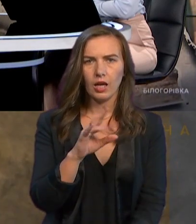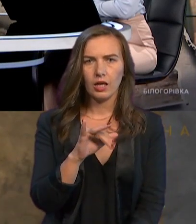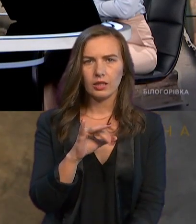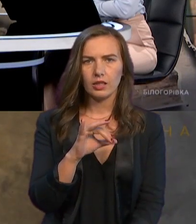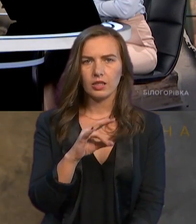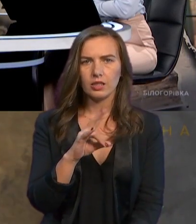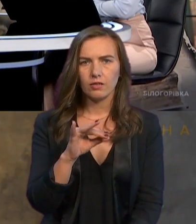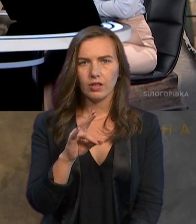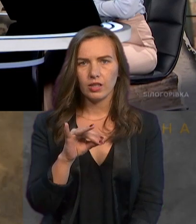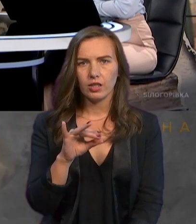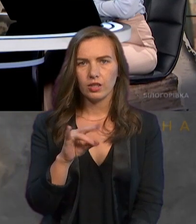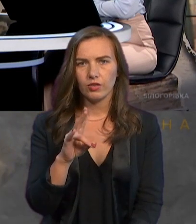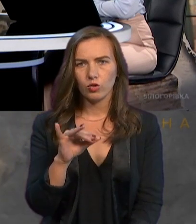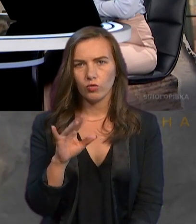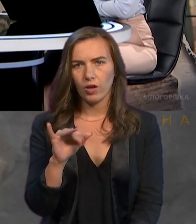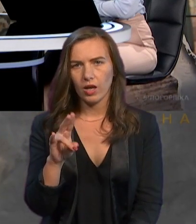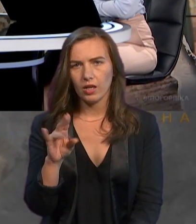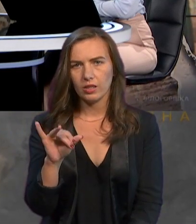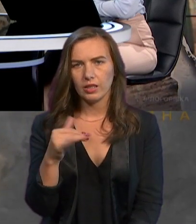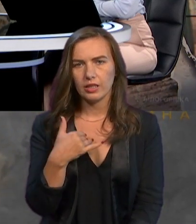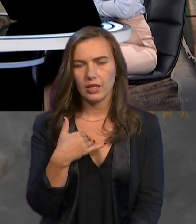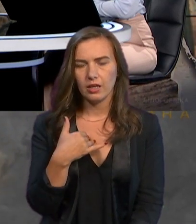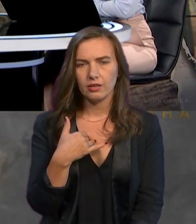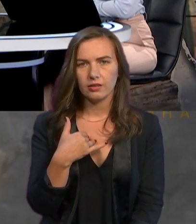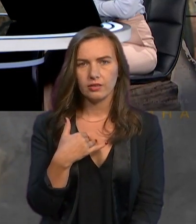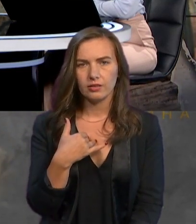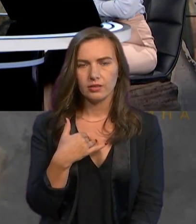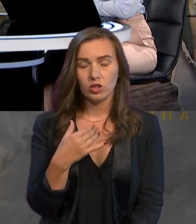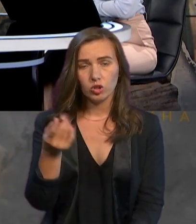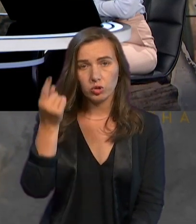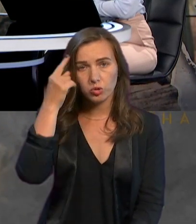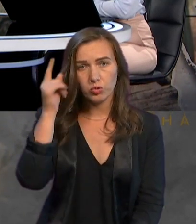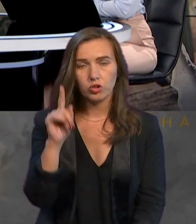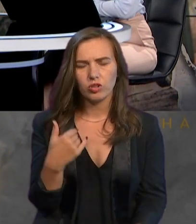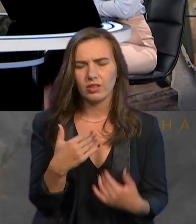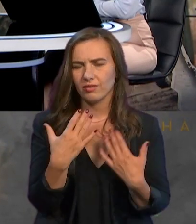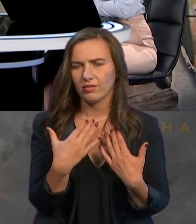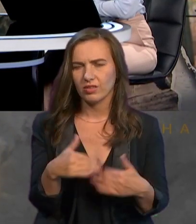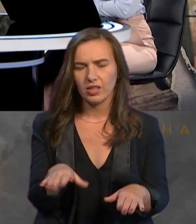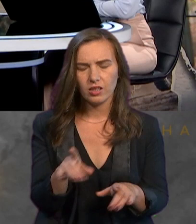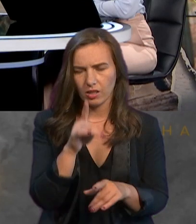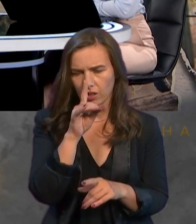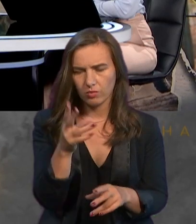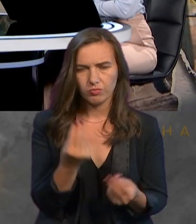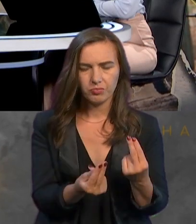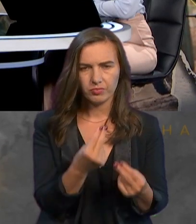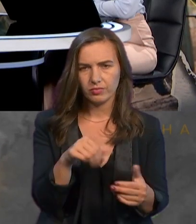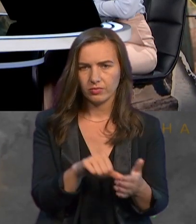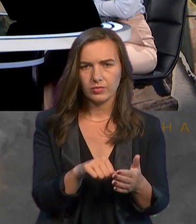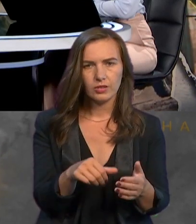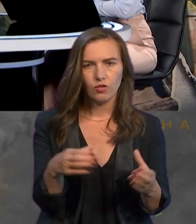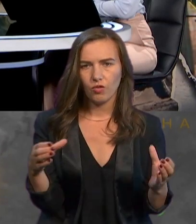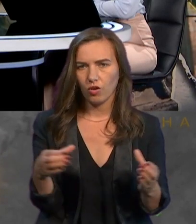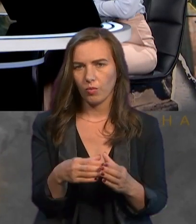ну, я думала, що я все, я не буду фехтувати не в командних, я не буду